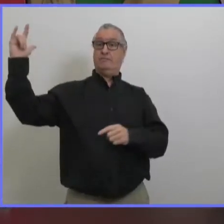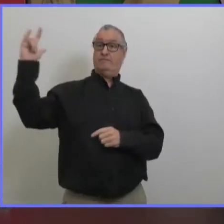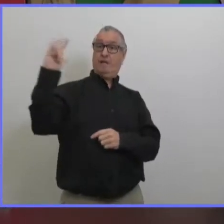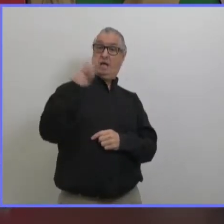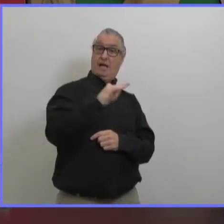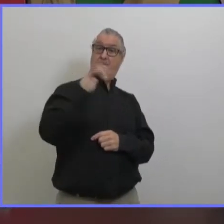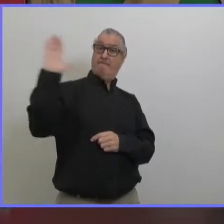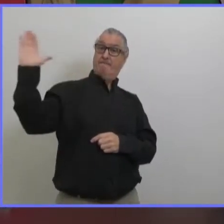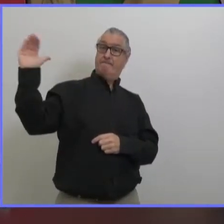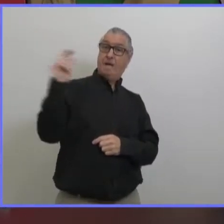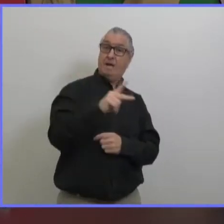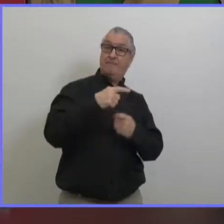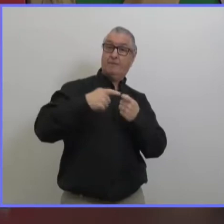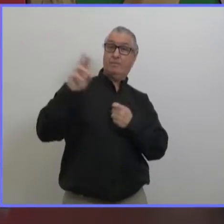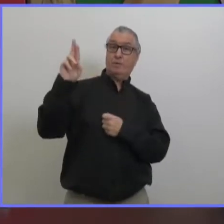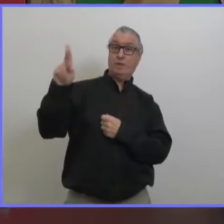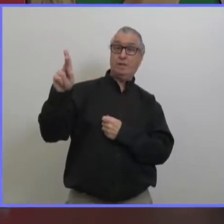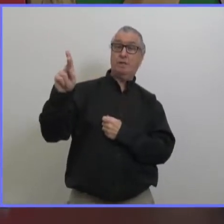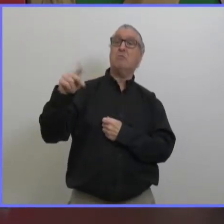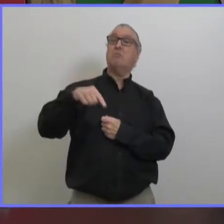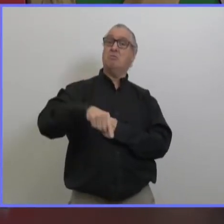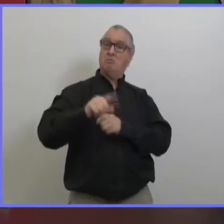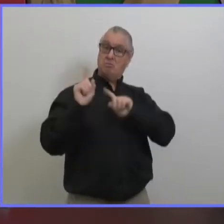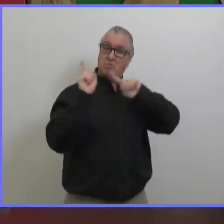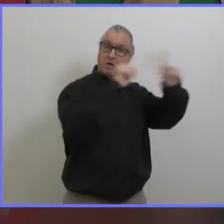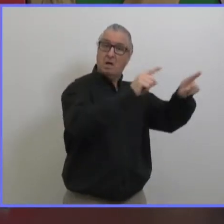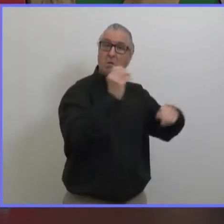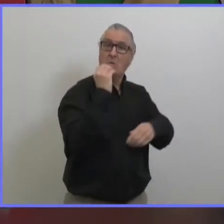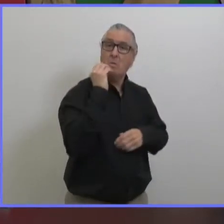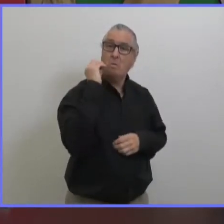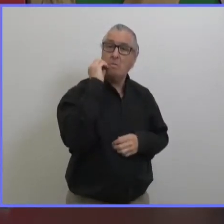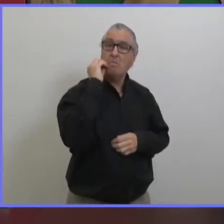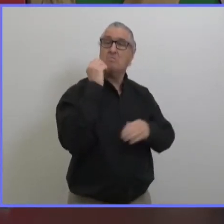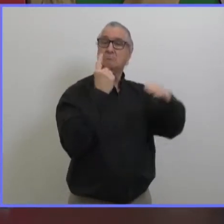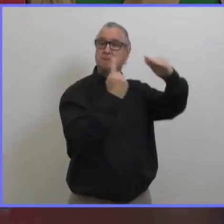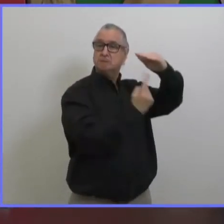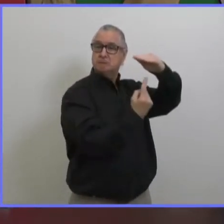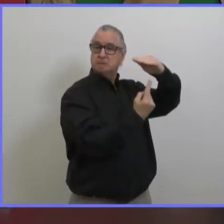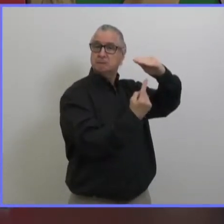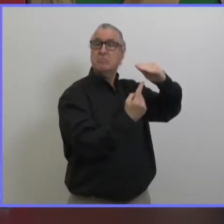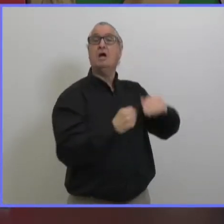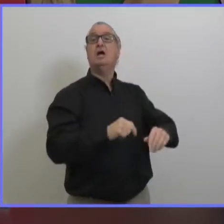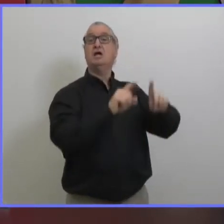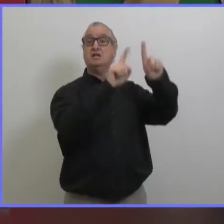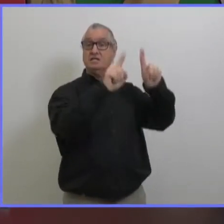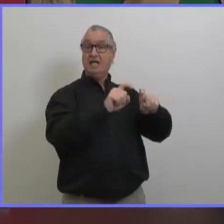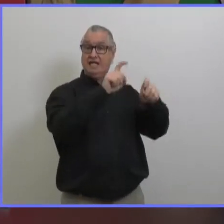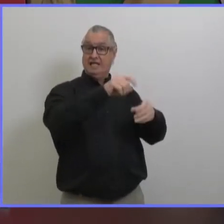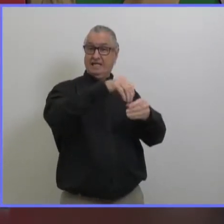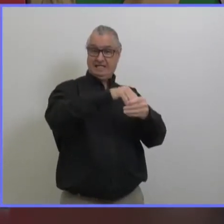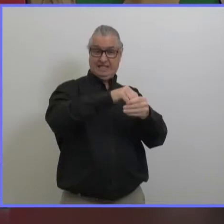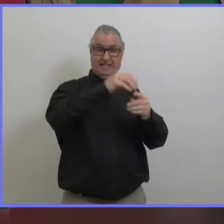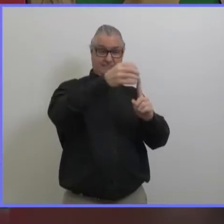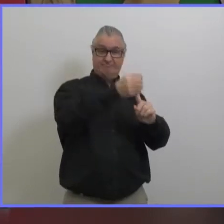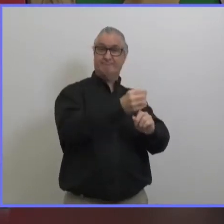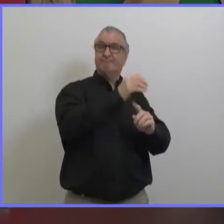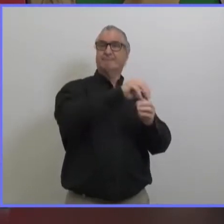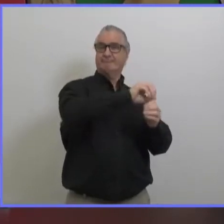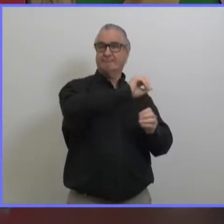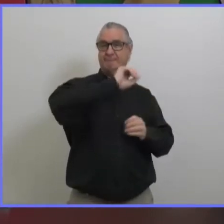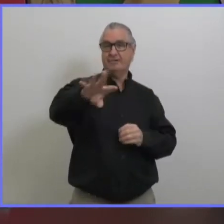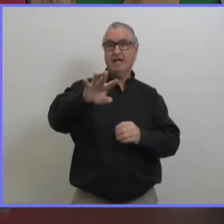ils auraient dû s'isoler à la maison ils ont décidé ils sont allés se faire tester le test était positif et